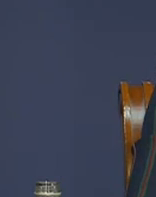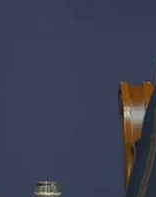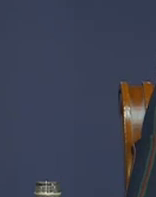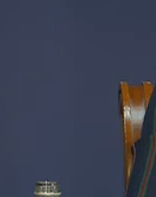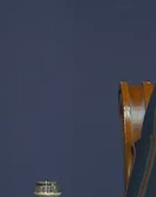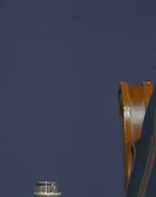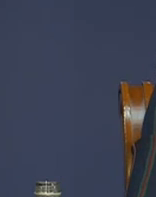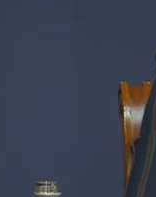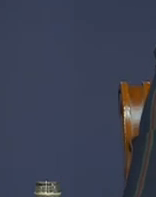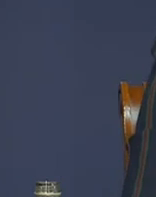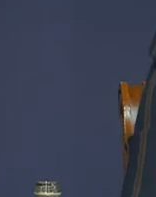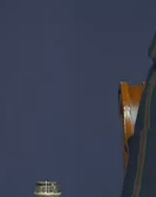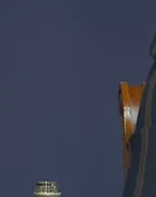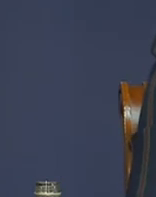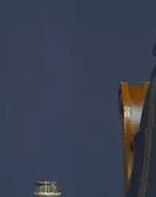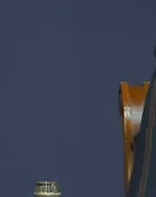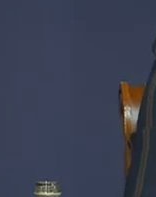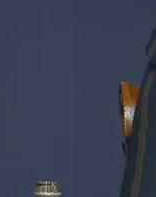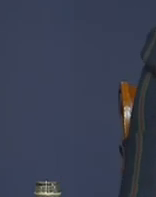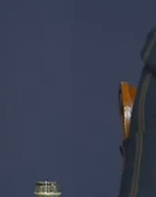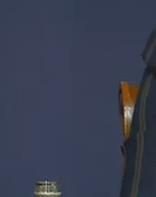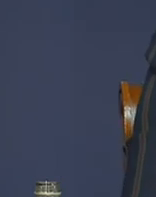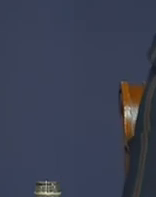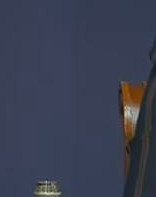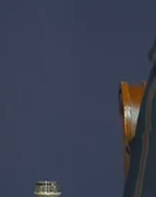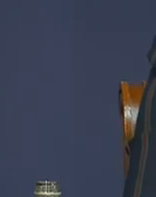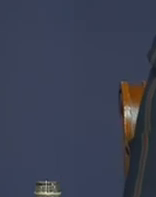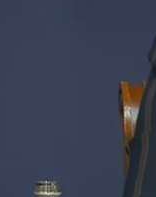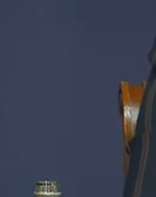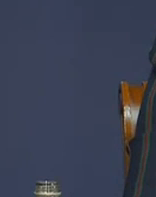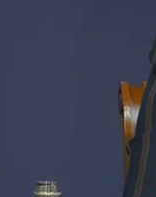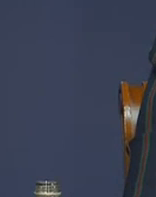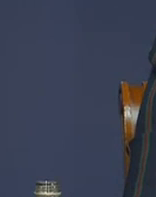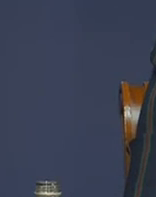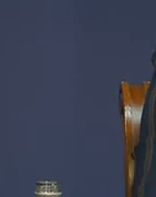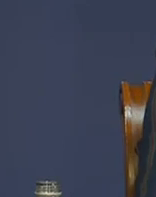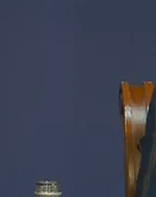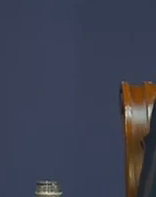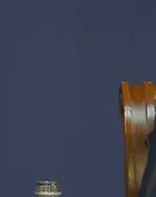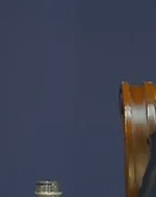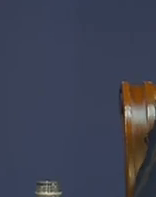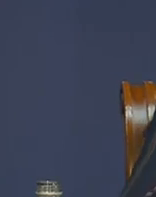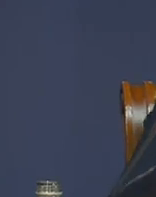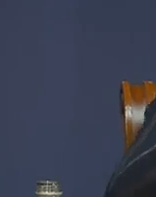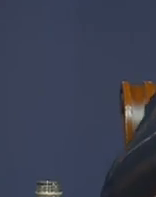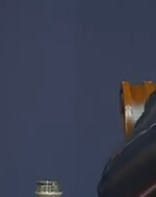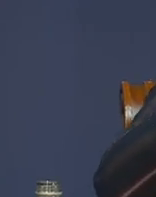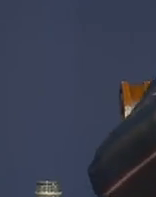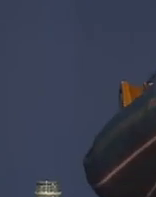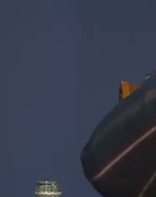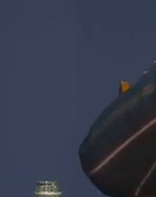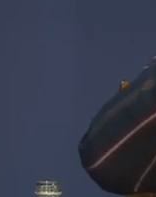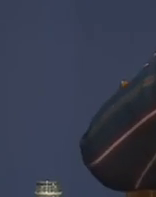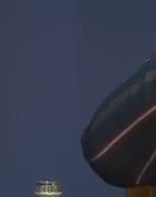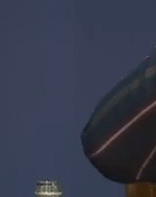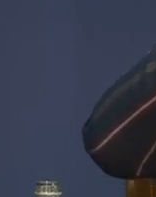znati i to i kineski stručnjaci takođe tvrde zašto je nama to bilo korisno da bih kaži ne mi smo izašli